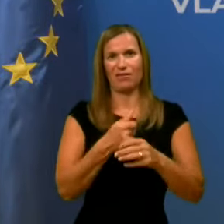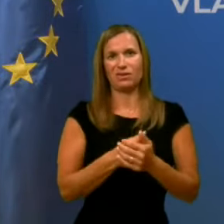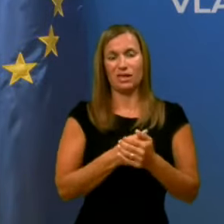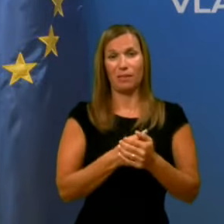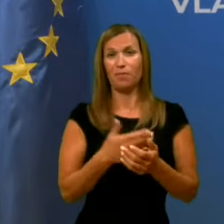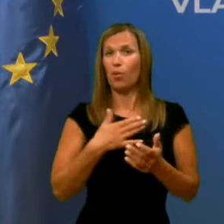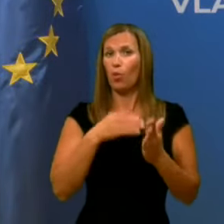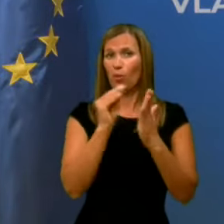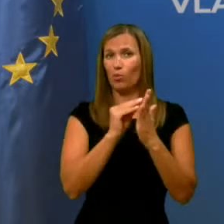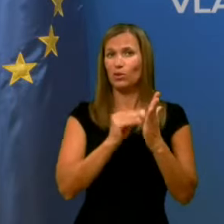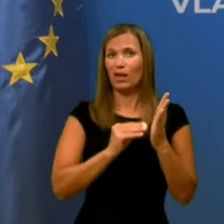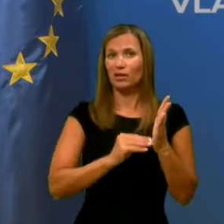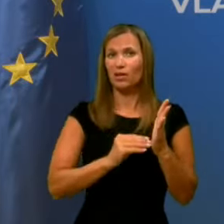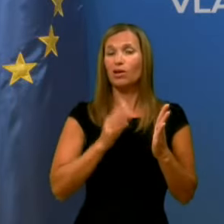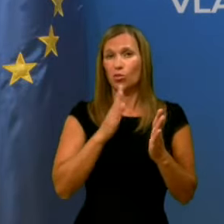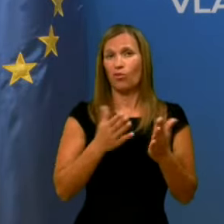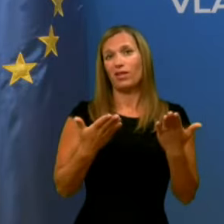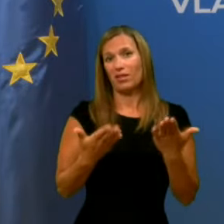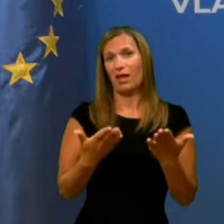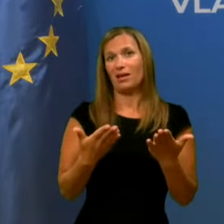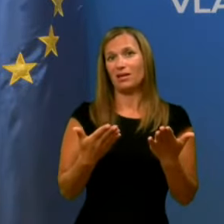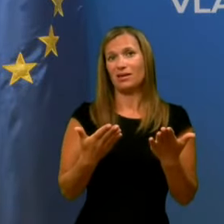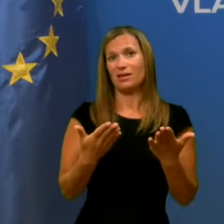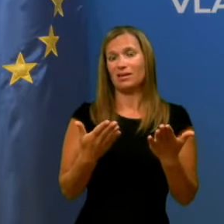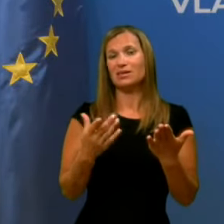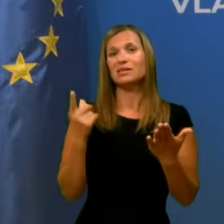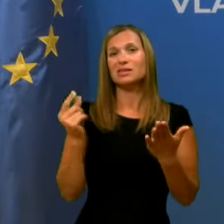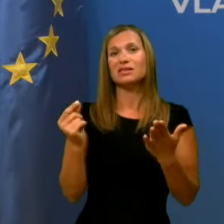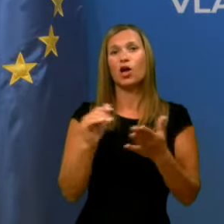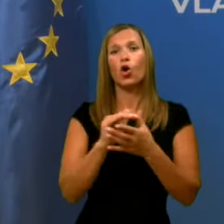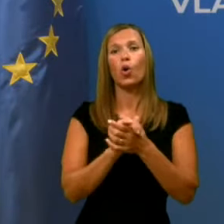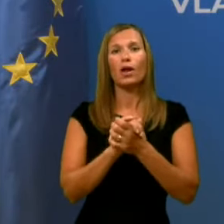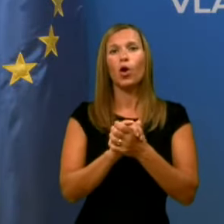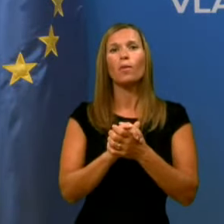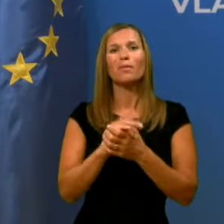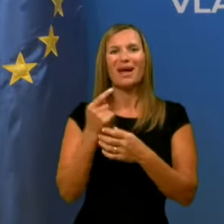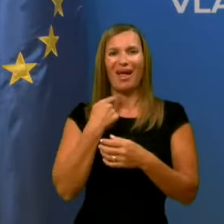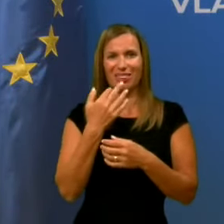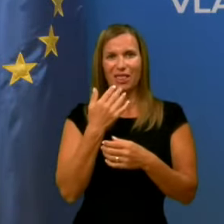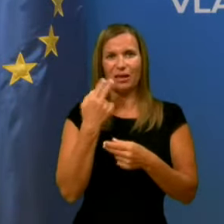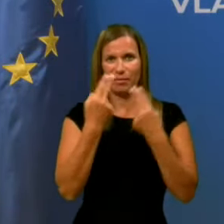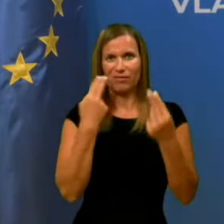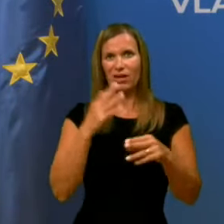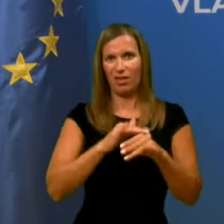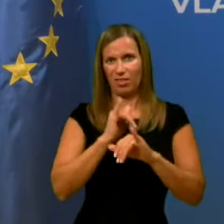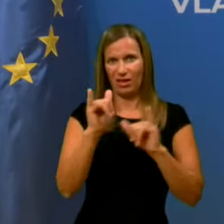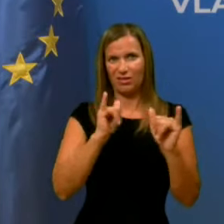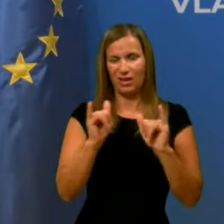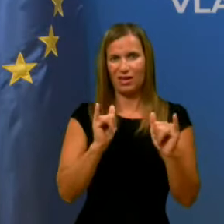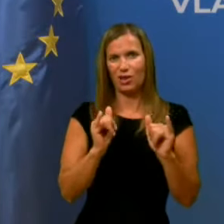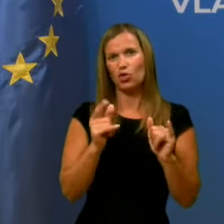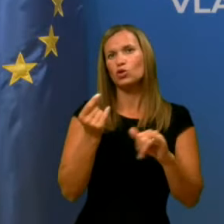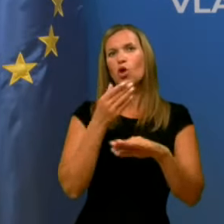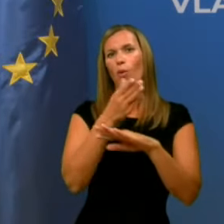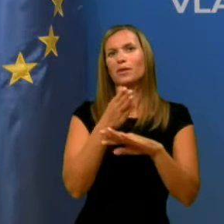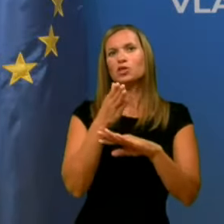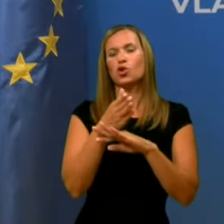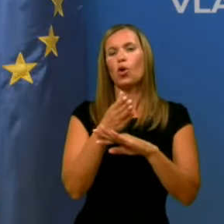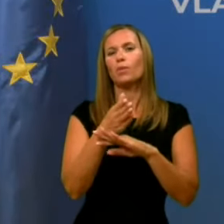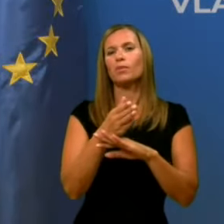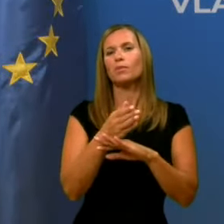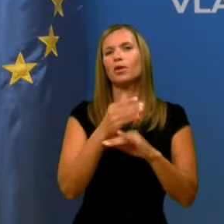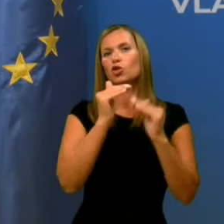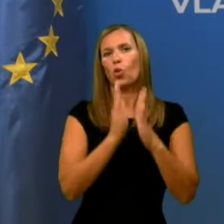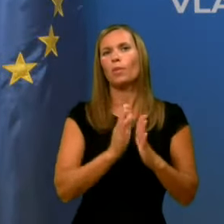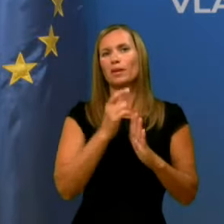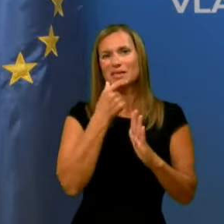mojih podatkih, ki jih bova danes popovdan tudi s kolegom Gantarem preverila na terenu z obiskom doma starejših